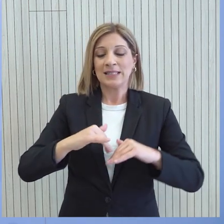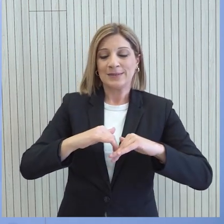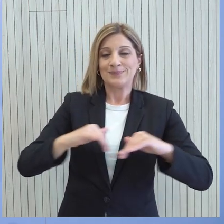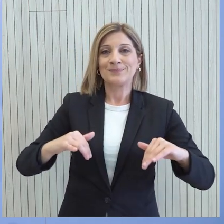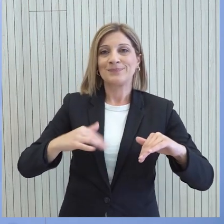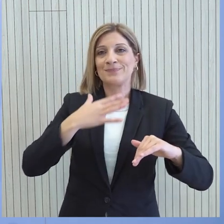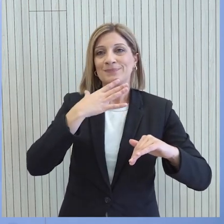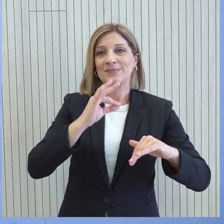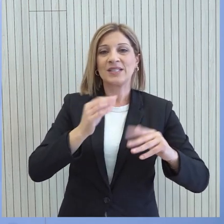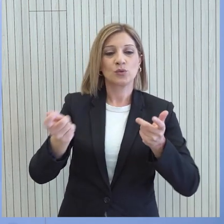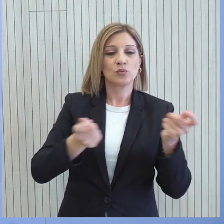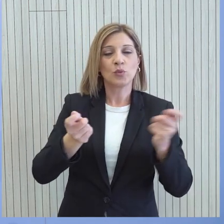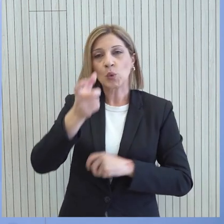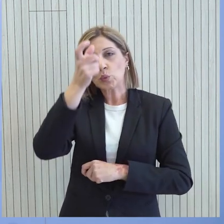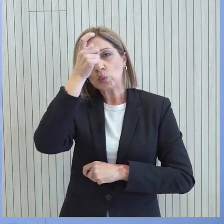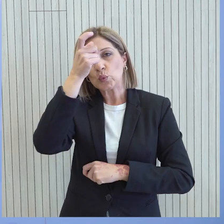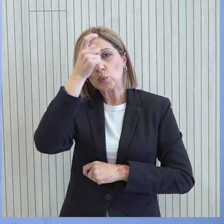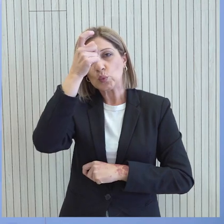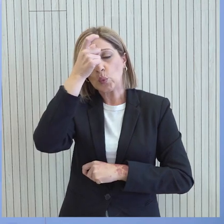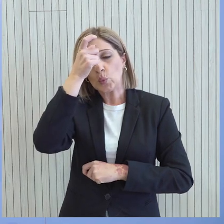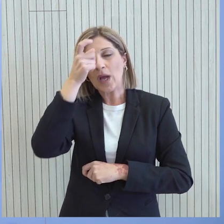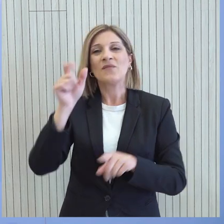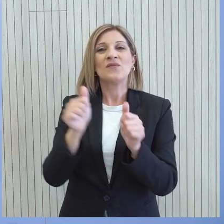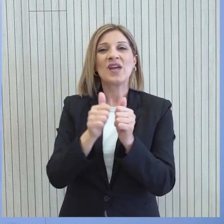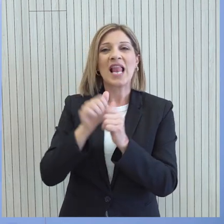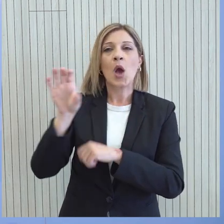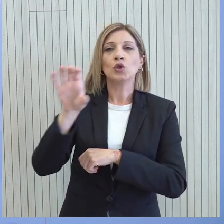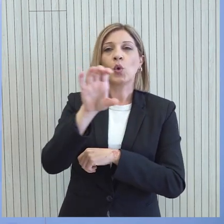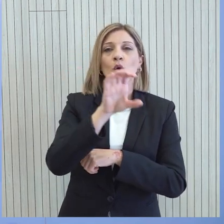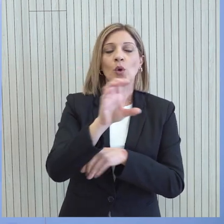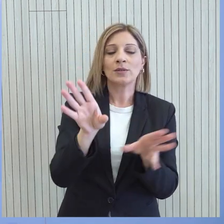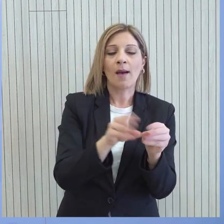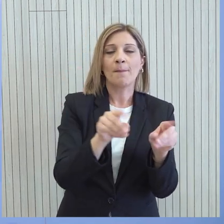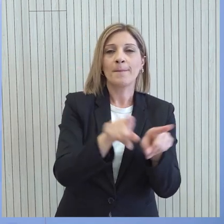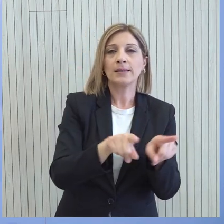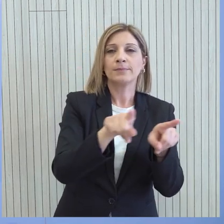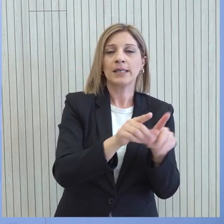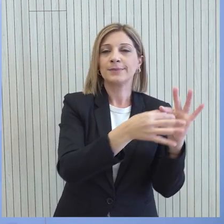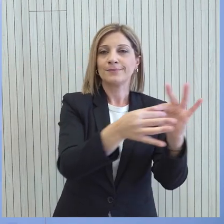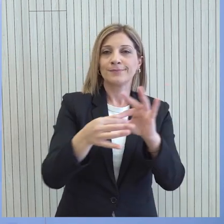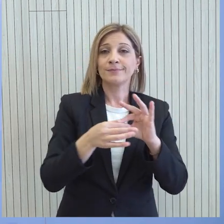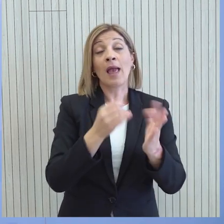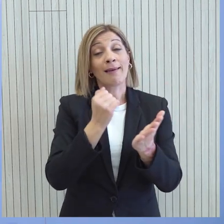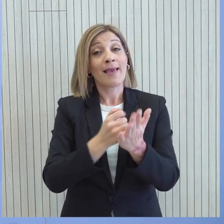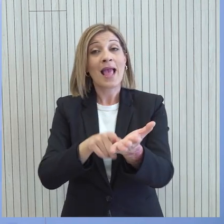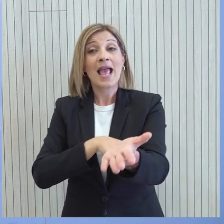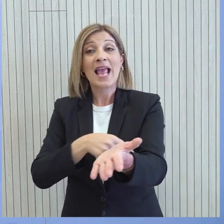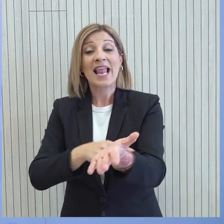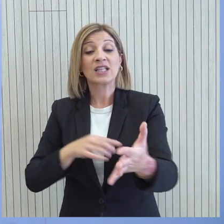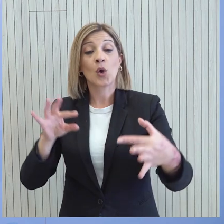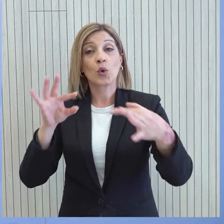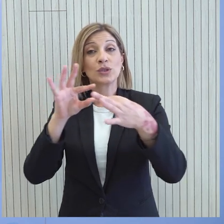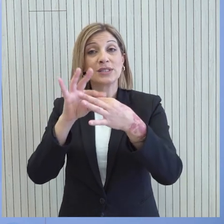οντότητας σε οργανισμό τουρκόφωνων κρατών αλλά και ως προς τους σχεδιασμούς της Τουρκίας για την παράνομη ηλεκτρική διασύνδεση